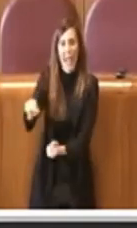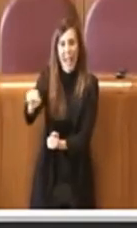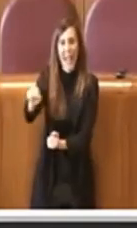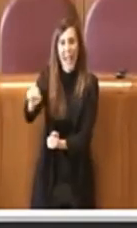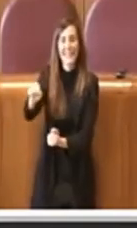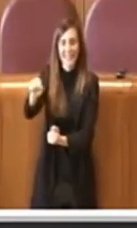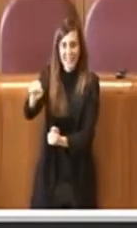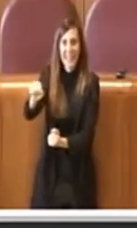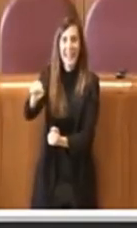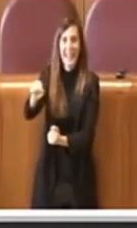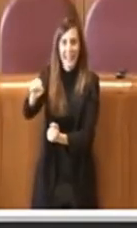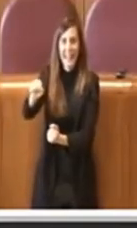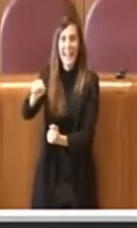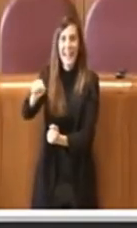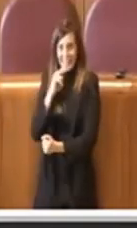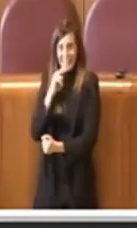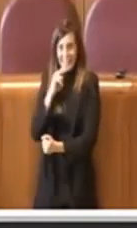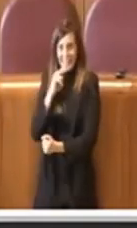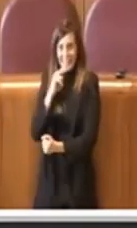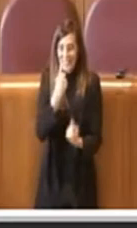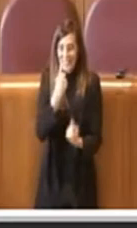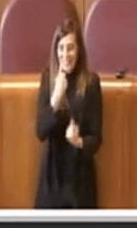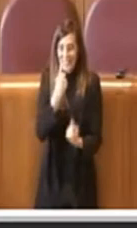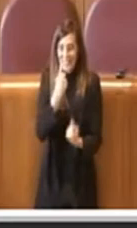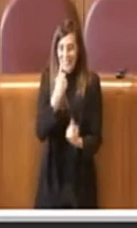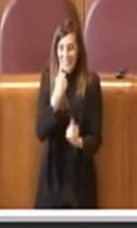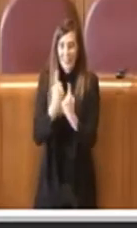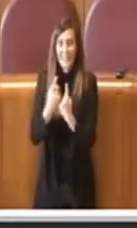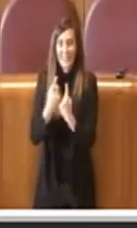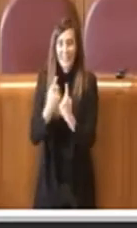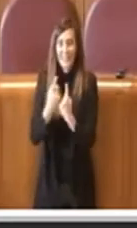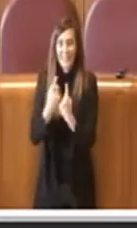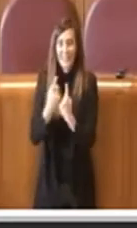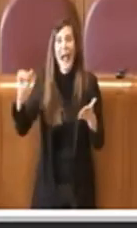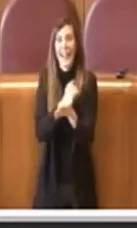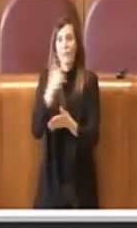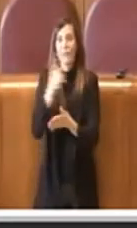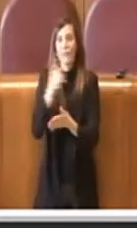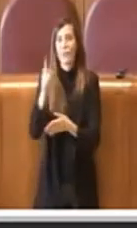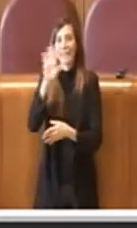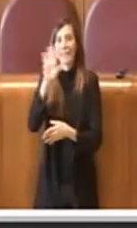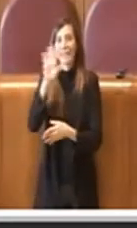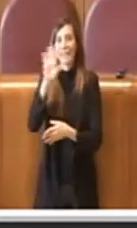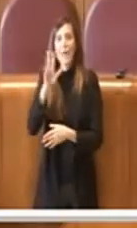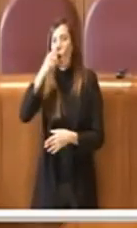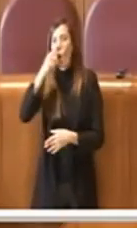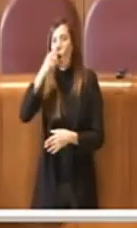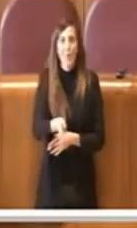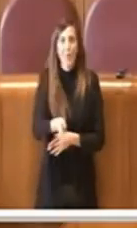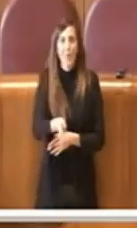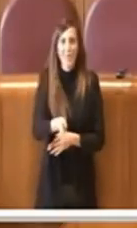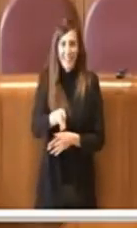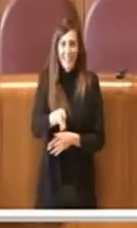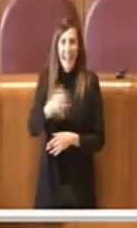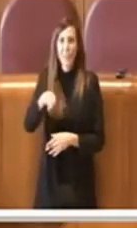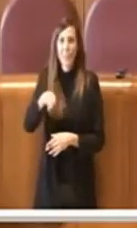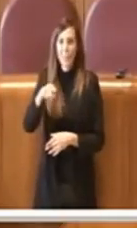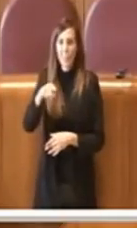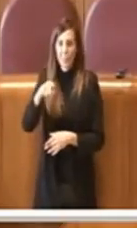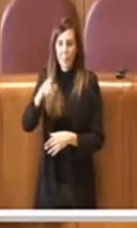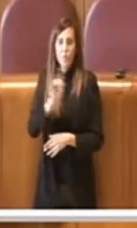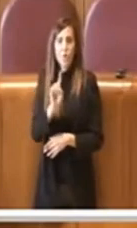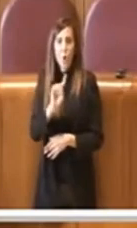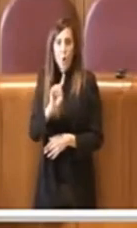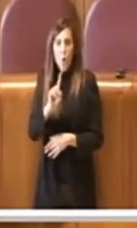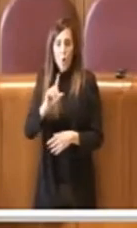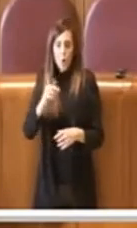fattispecie, per esempio abbiamo disposto la revoca nei casi di condanna con sentenza passata in giudicato per i delitti colposi, non colposi,